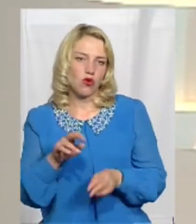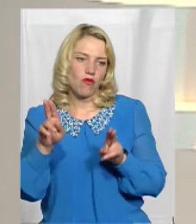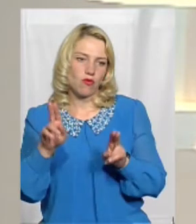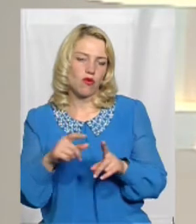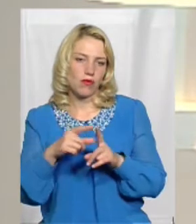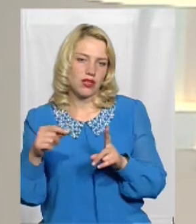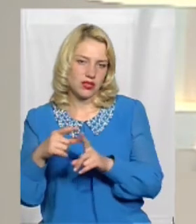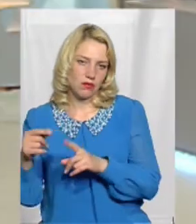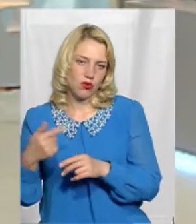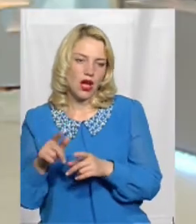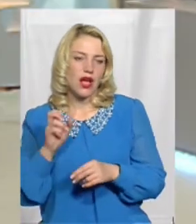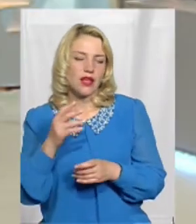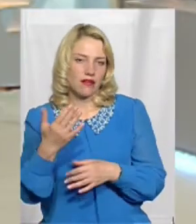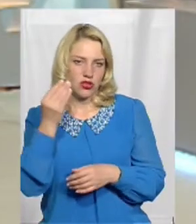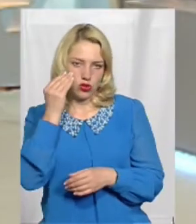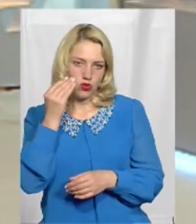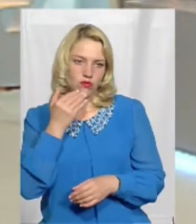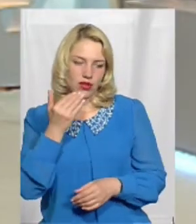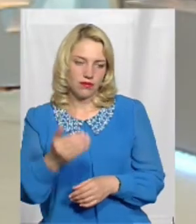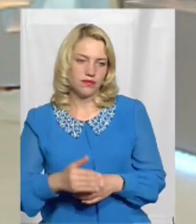От яка ваша думка з цього приводу?